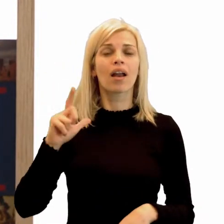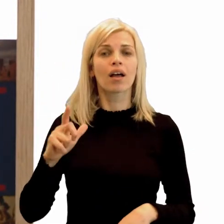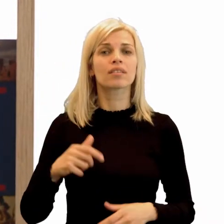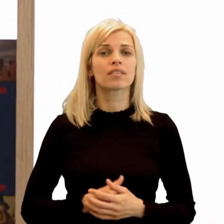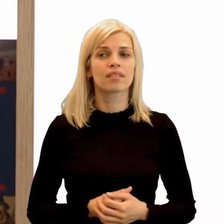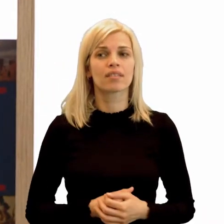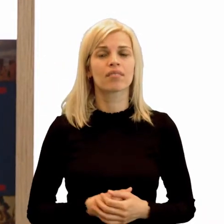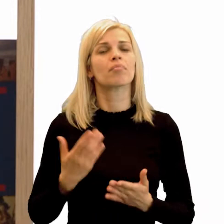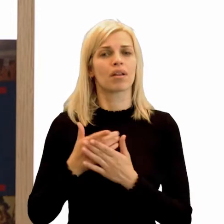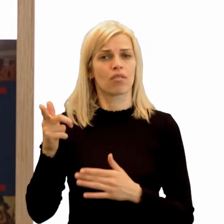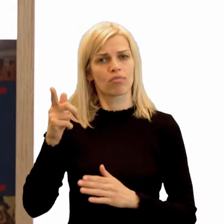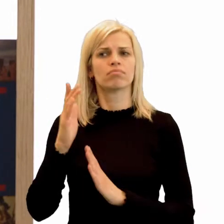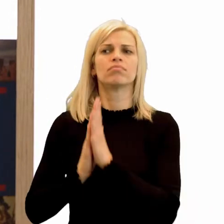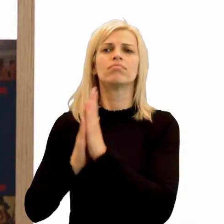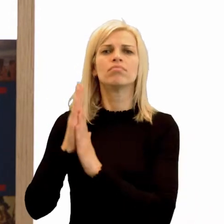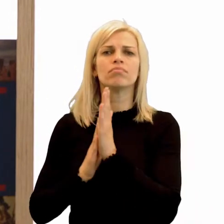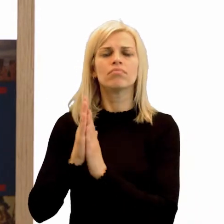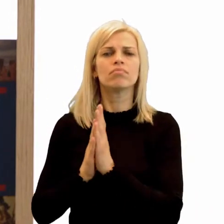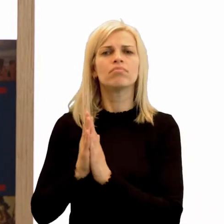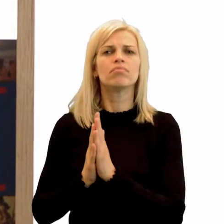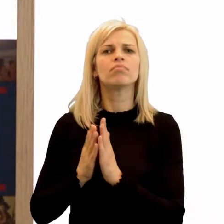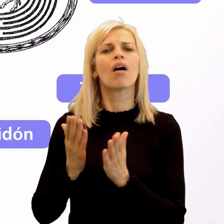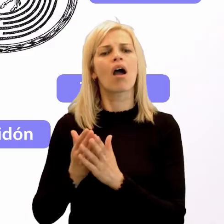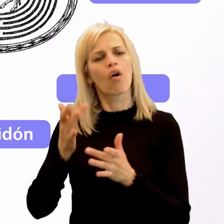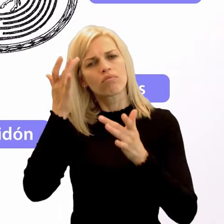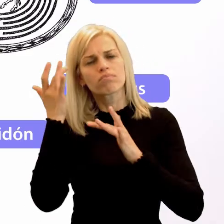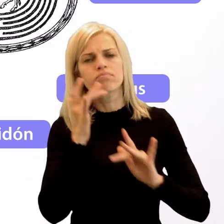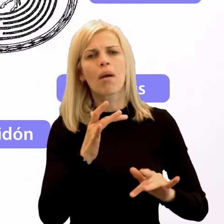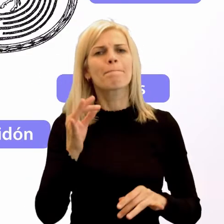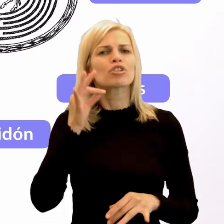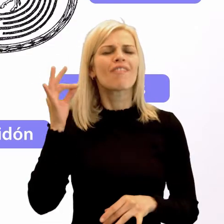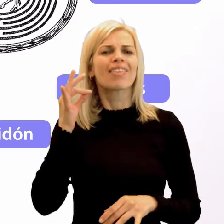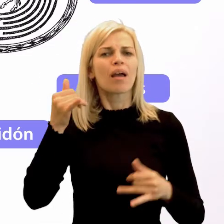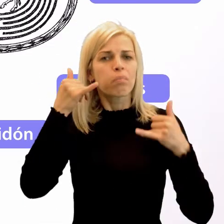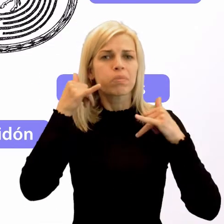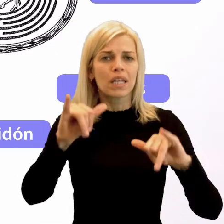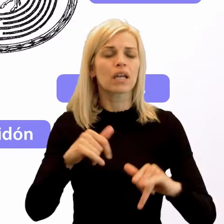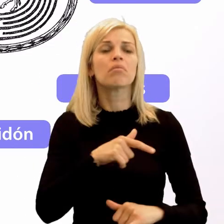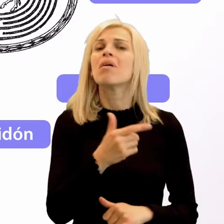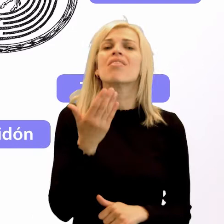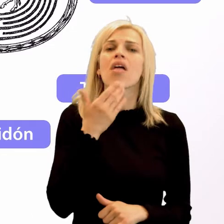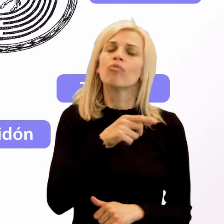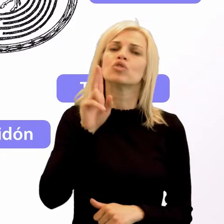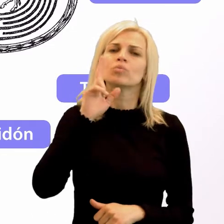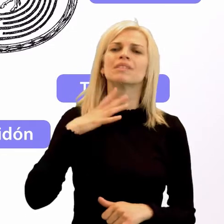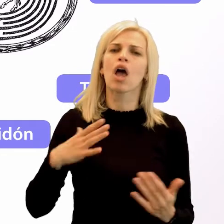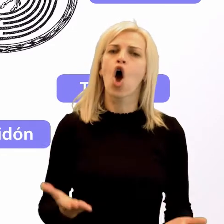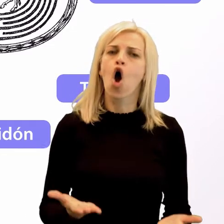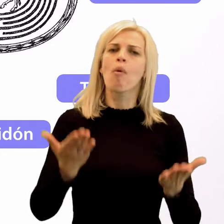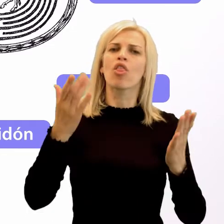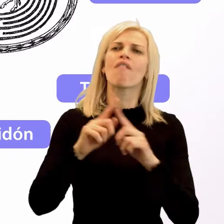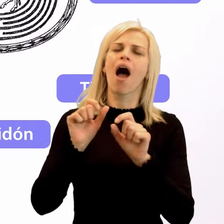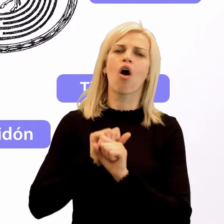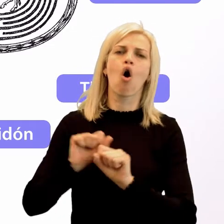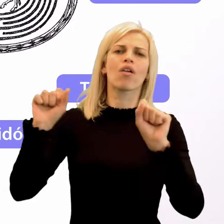priazne poprosil, aby mu venovali posvetného Bíka. Slúbil, že ho chce na to, aby ho obetoval v chráme Bohom.